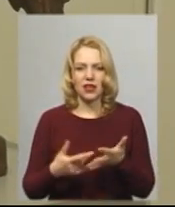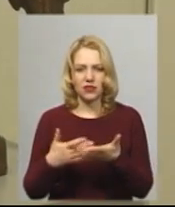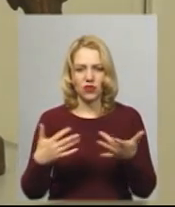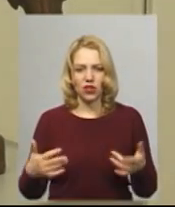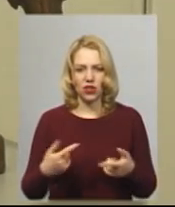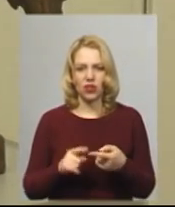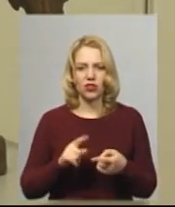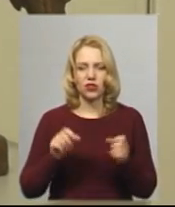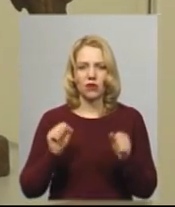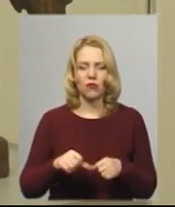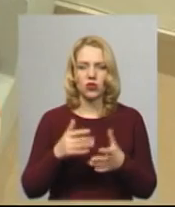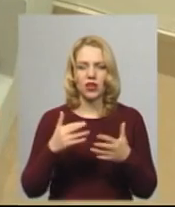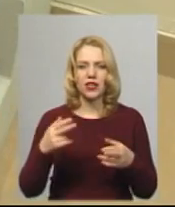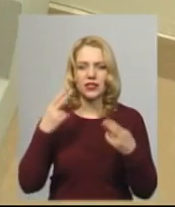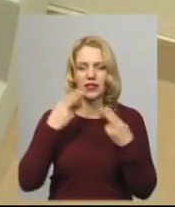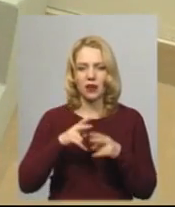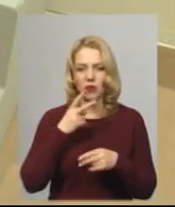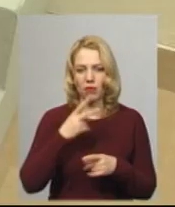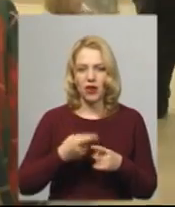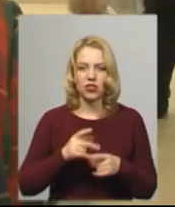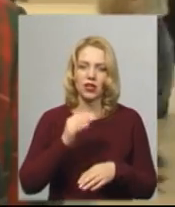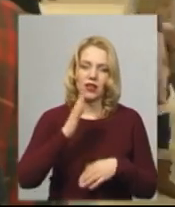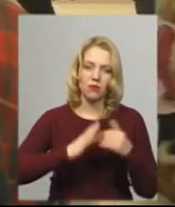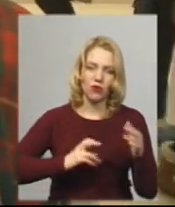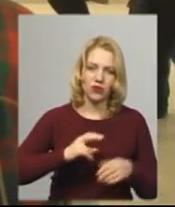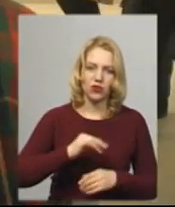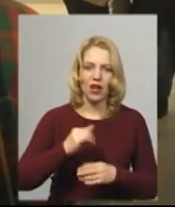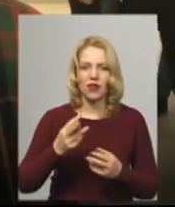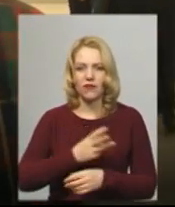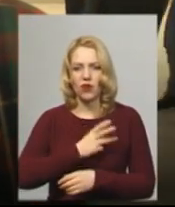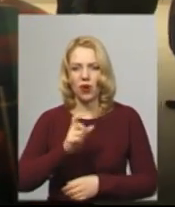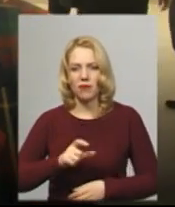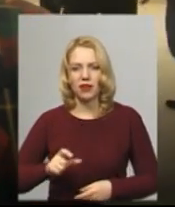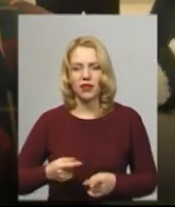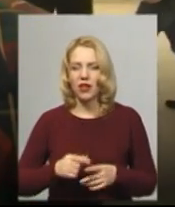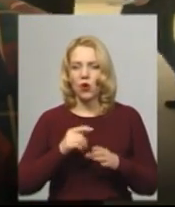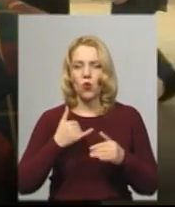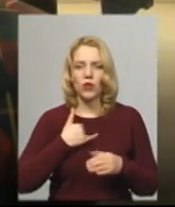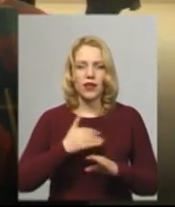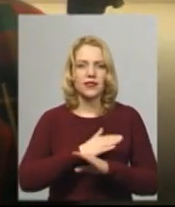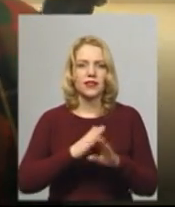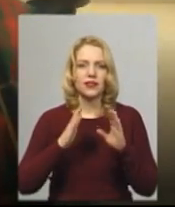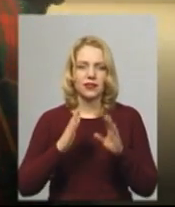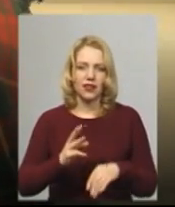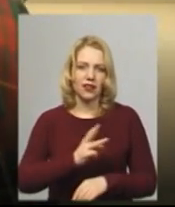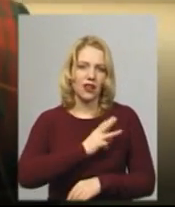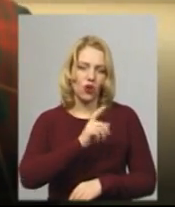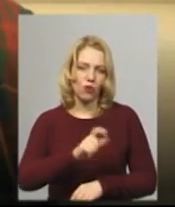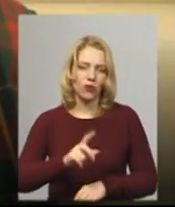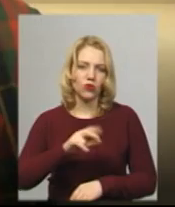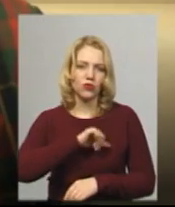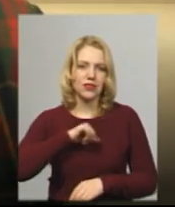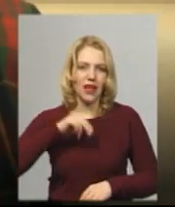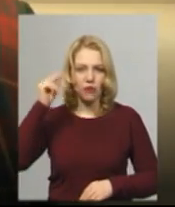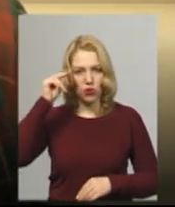можна бачити різні техніки – не тільки аматорів, але й професіоналів. У нас в спілці не тільки любителі, які самучки, а